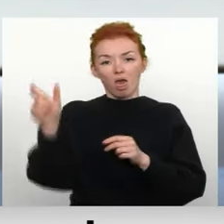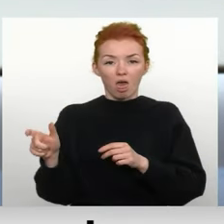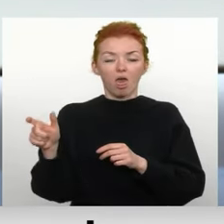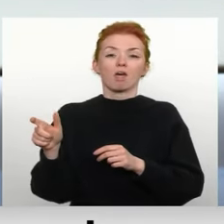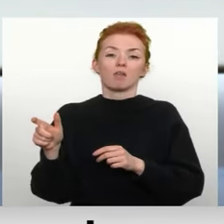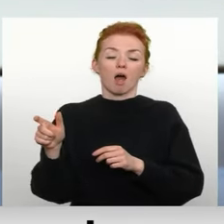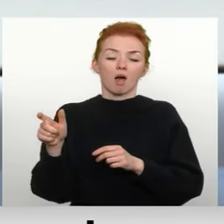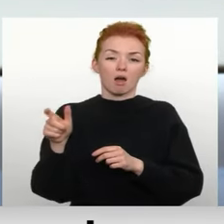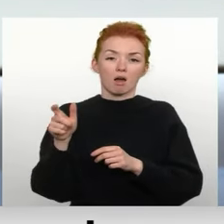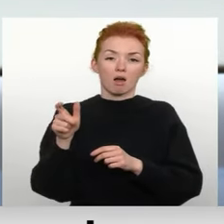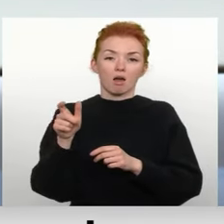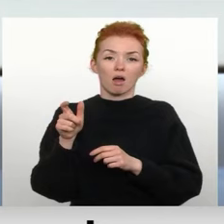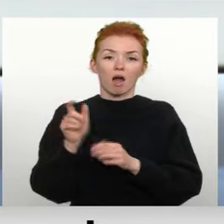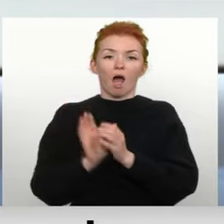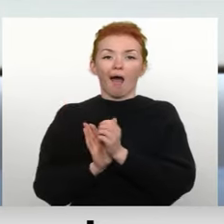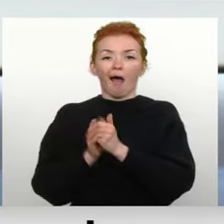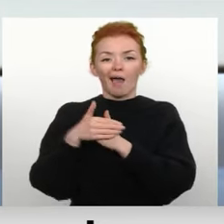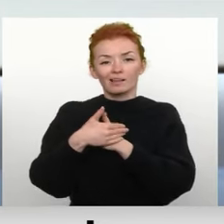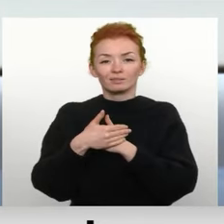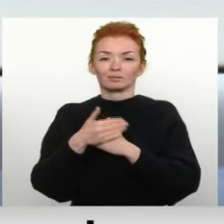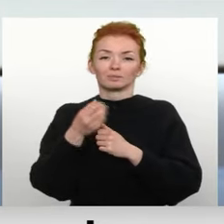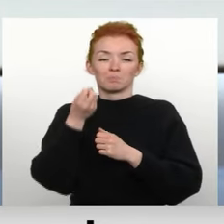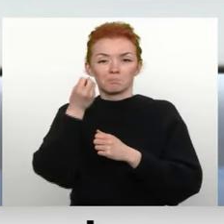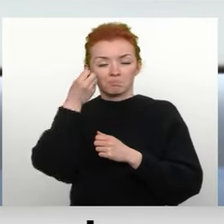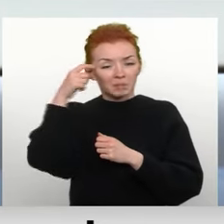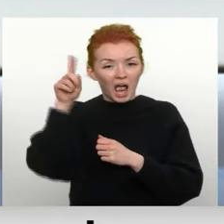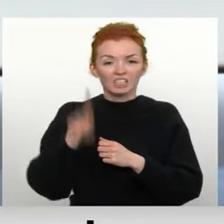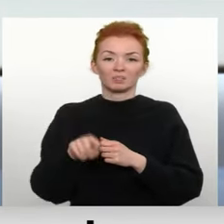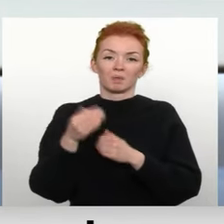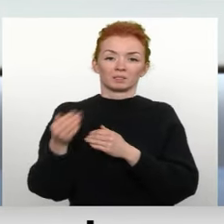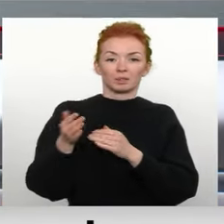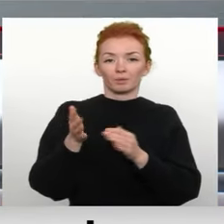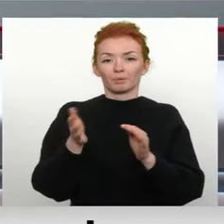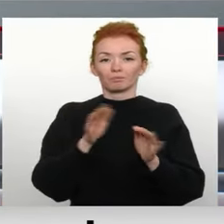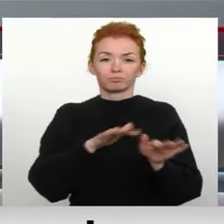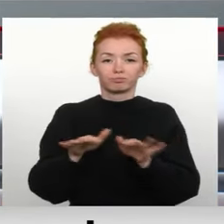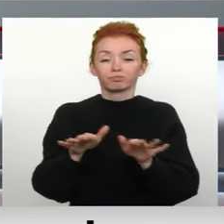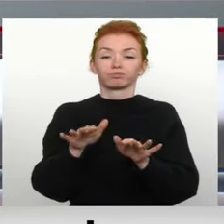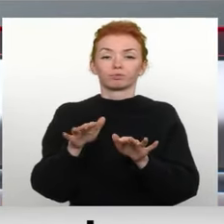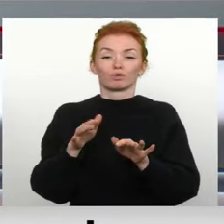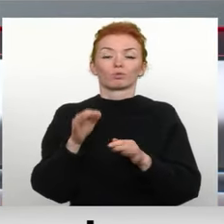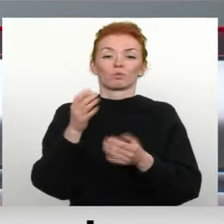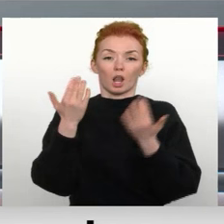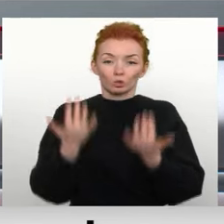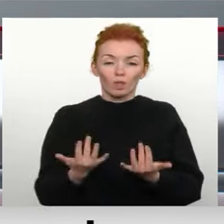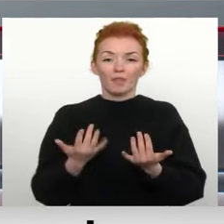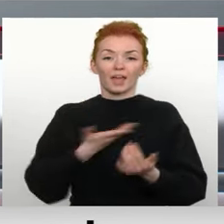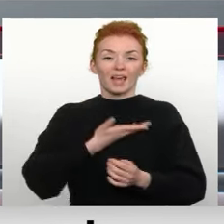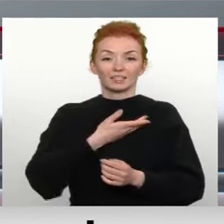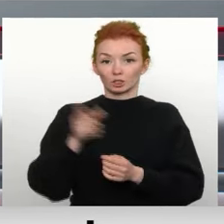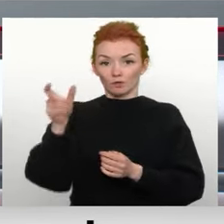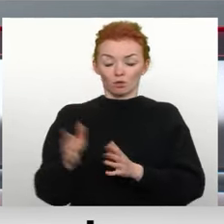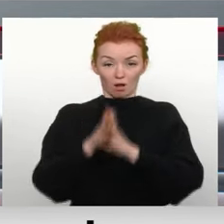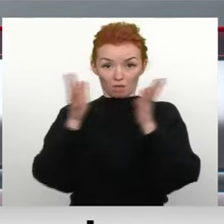Bauzes krastiņa aizkulišu spēļu prasmes nopelns. Rezultāts bija tāds, ka iedzīvotājiem arī pa lielu